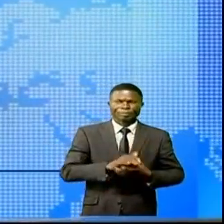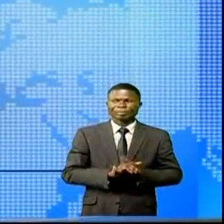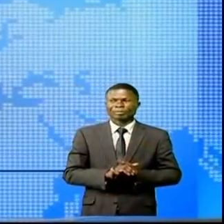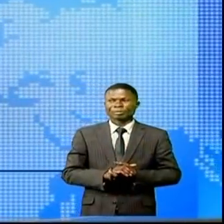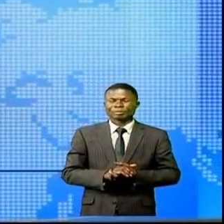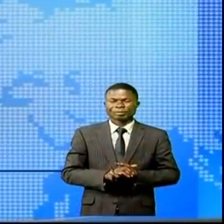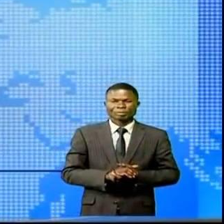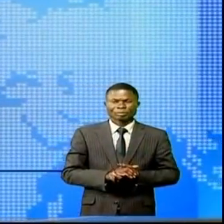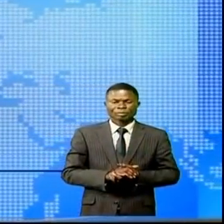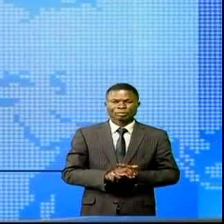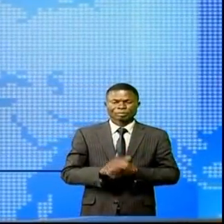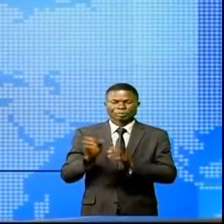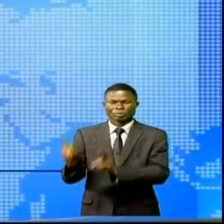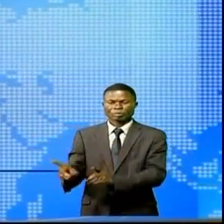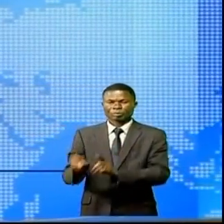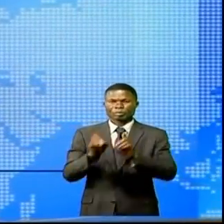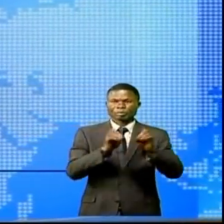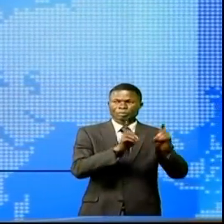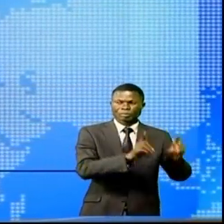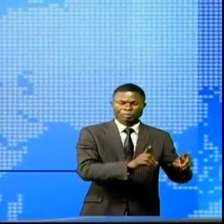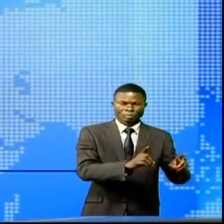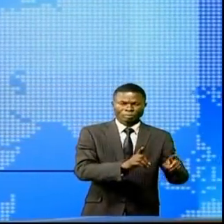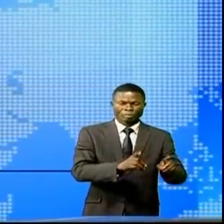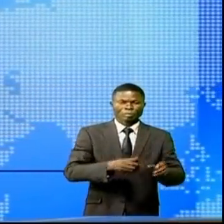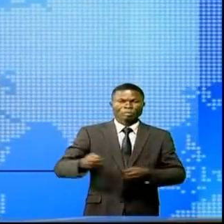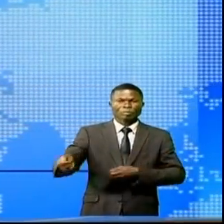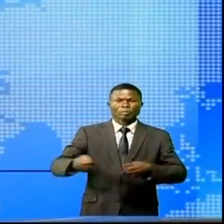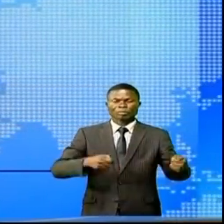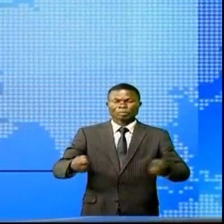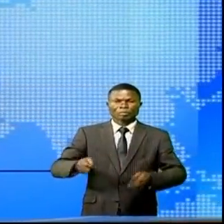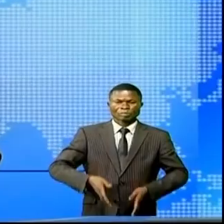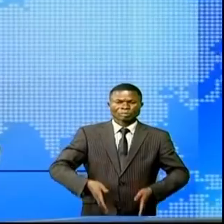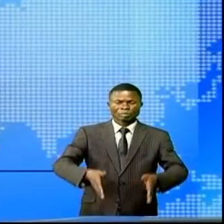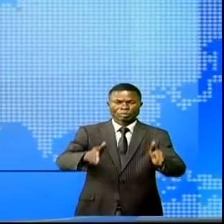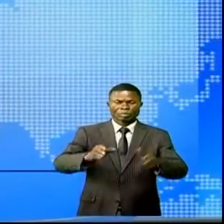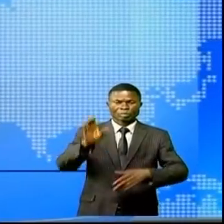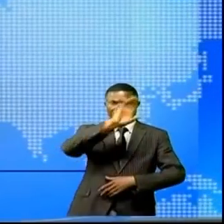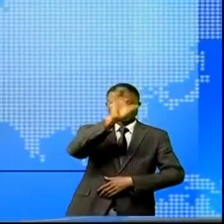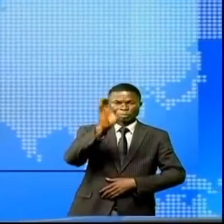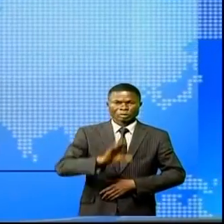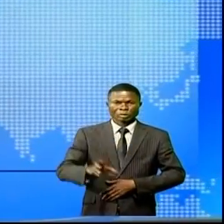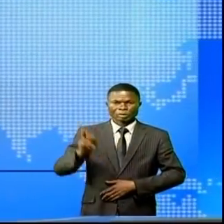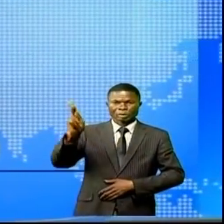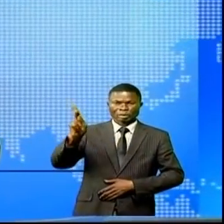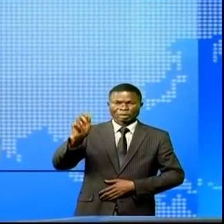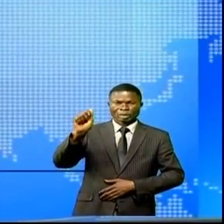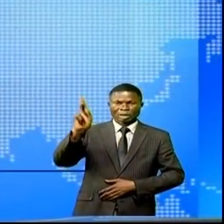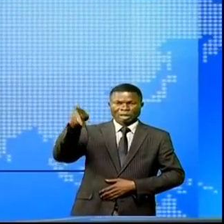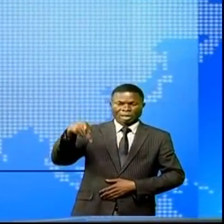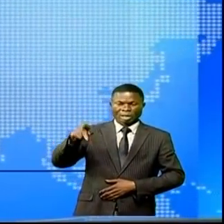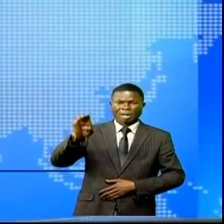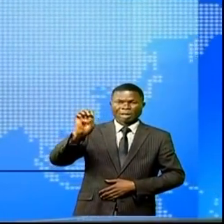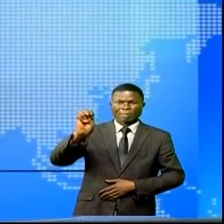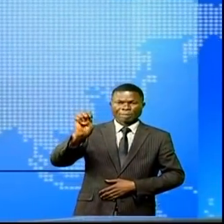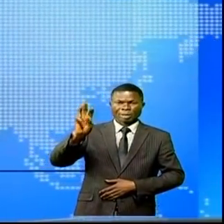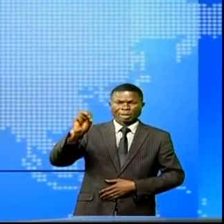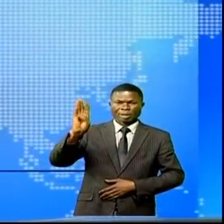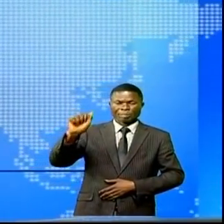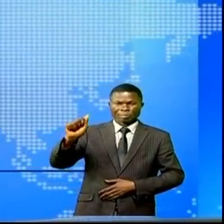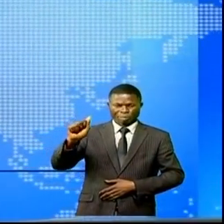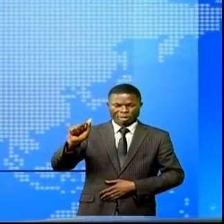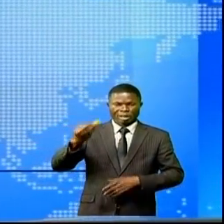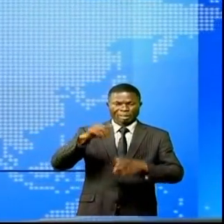Des localisations des vendeurs du marché rail dans la commune de Capemba à Lubumbashi vers un nouveau marché.